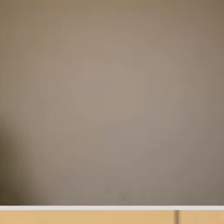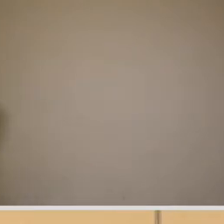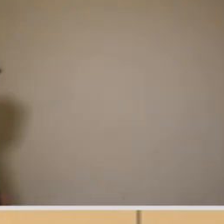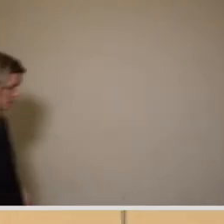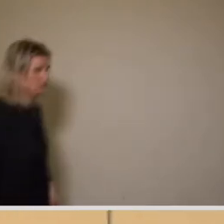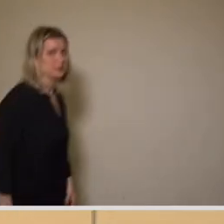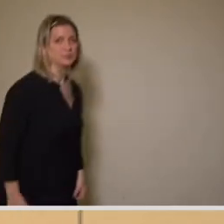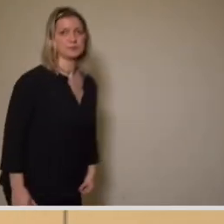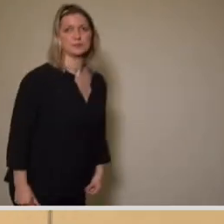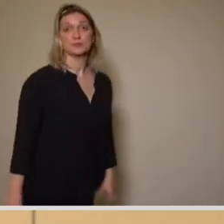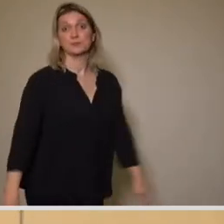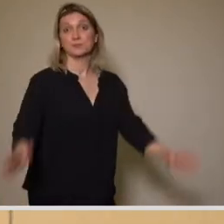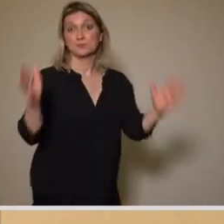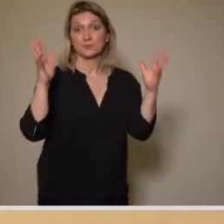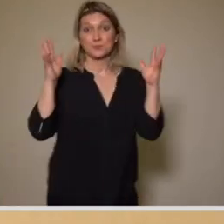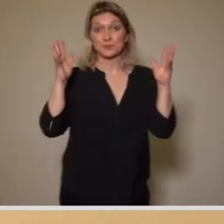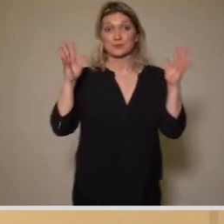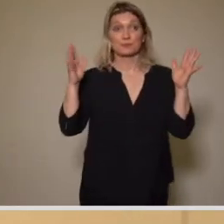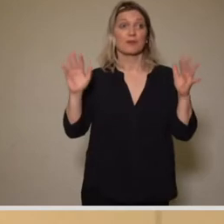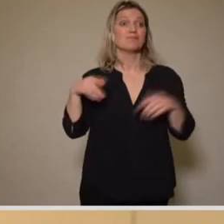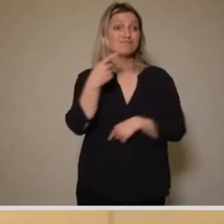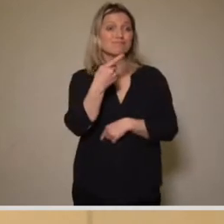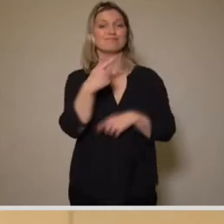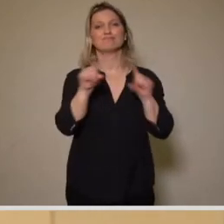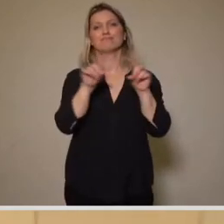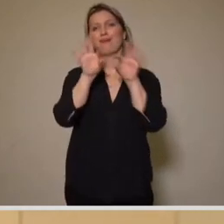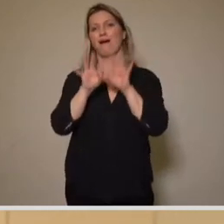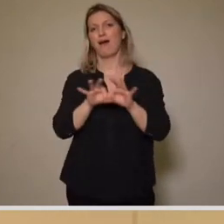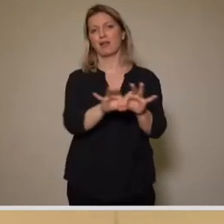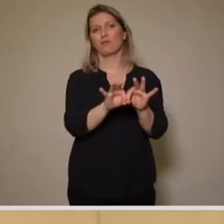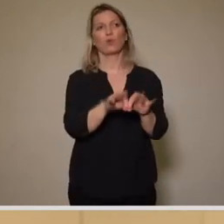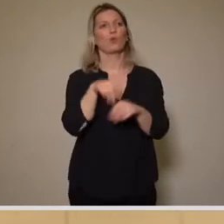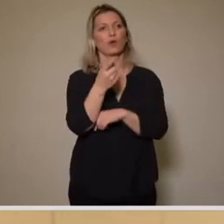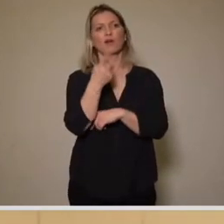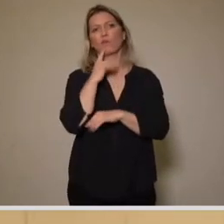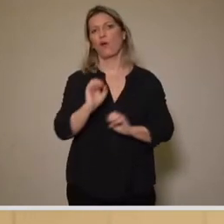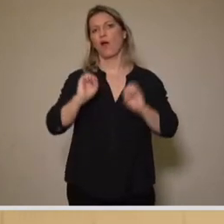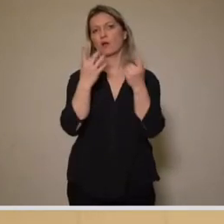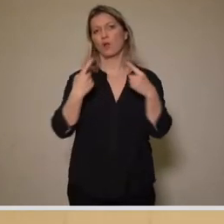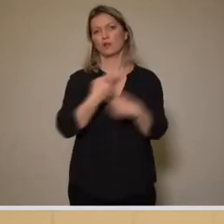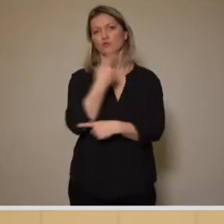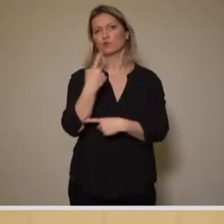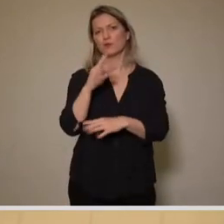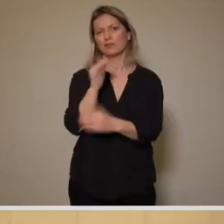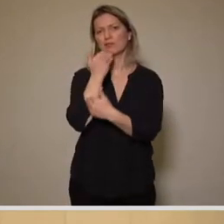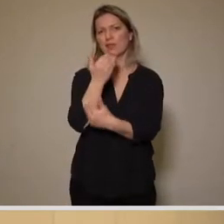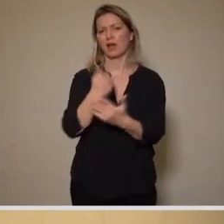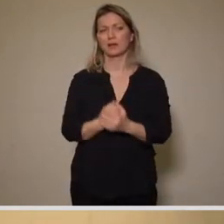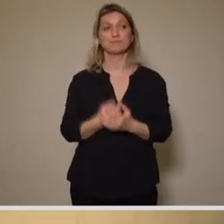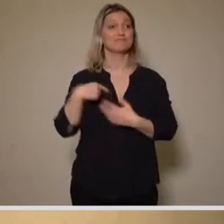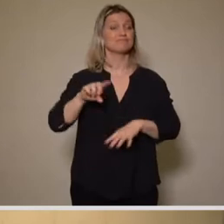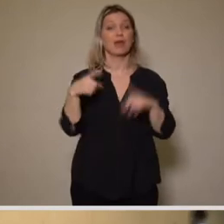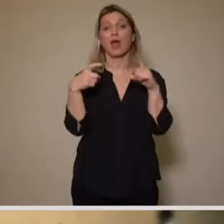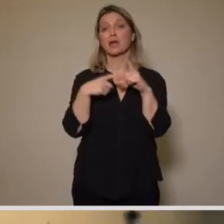Vielen Dank für die Einführung in die Aktuelle Stunde und nun mal für die SPD-Fraktion